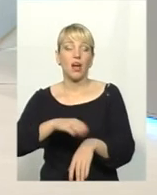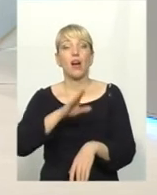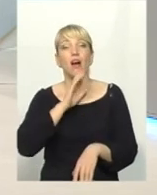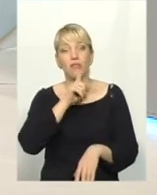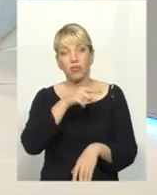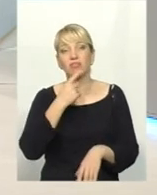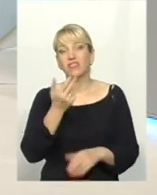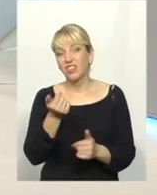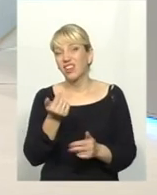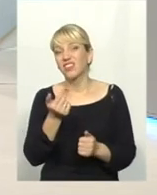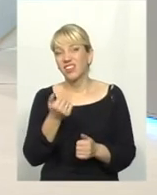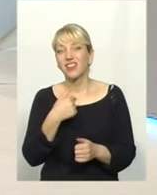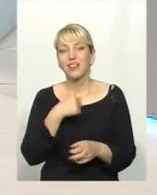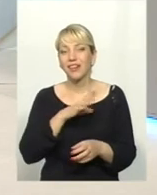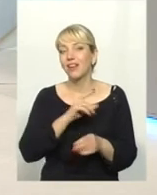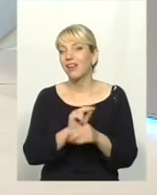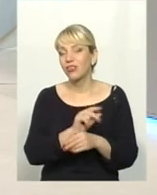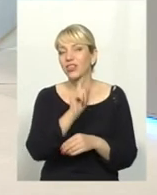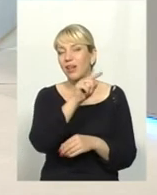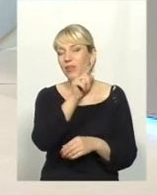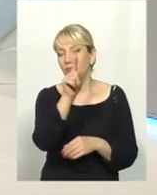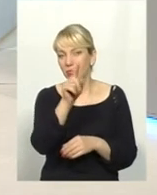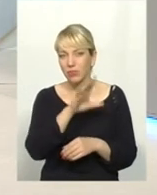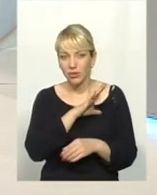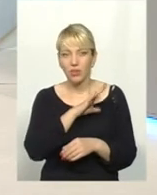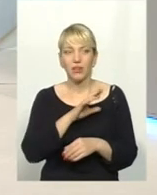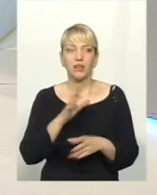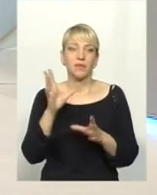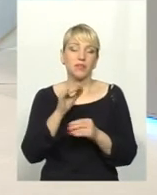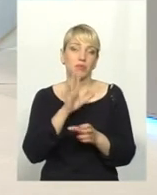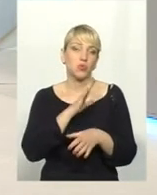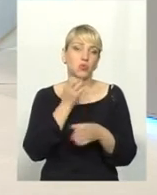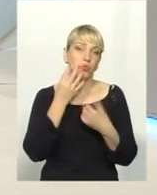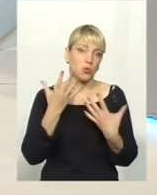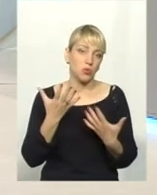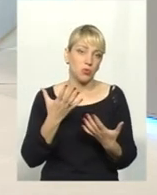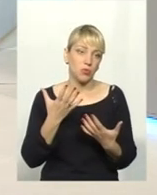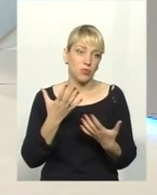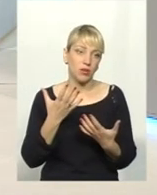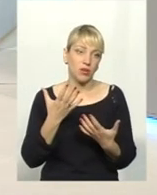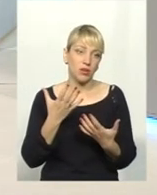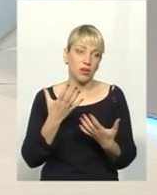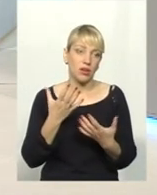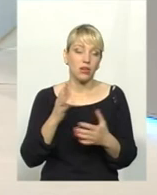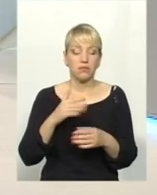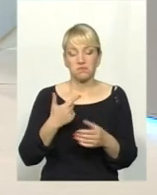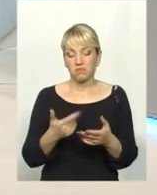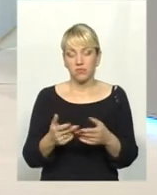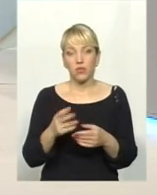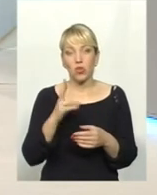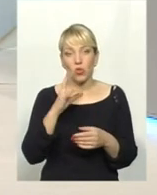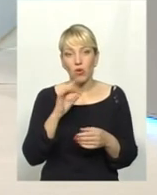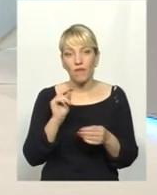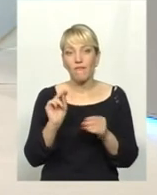Так, я лікувалася тамто і тамто, лікувалася, все було добре. Контроль в ліковності